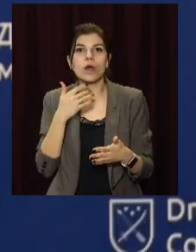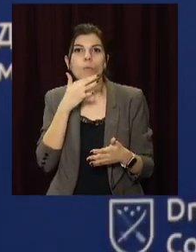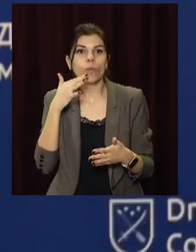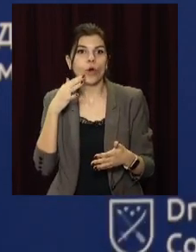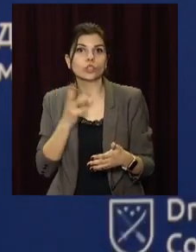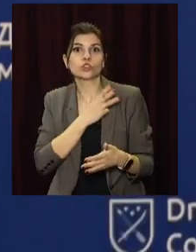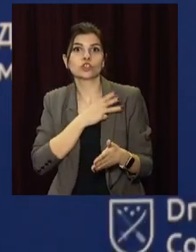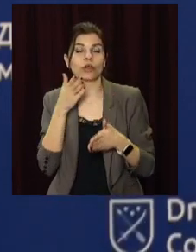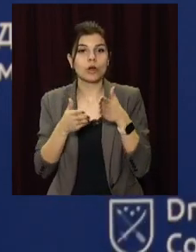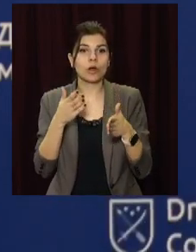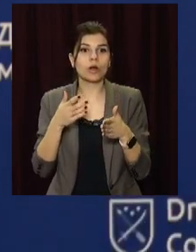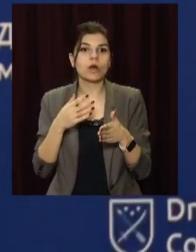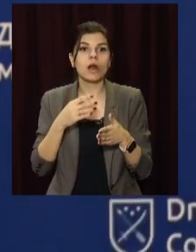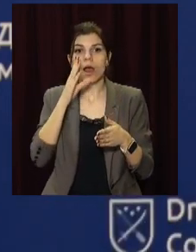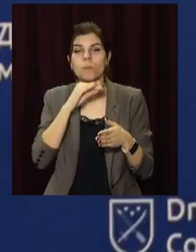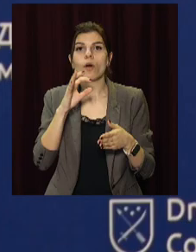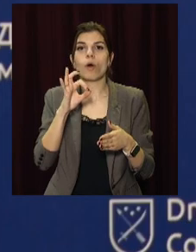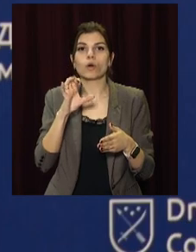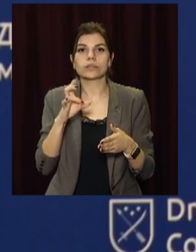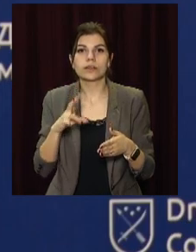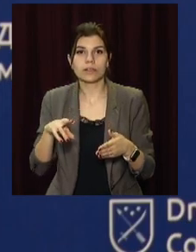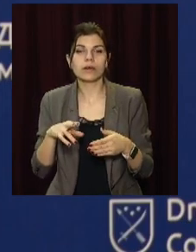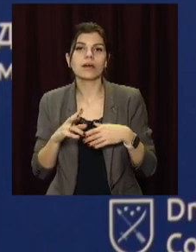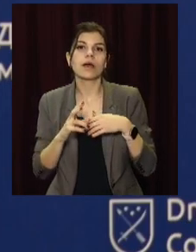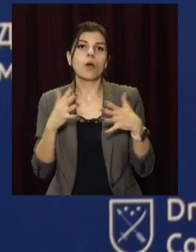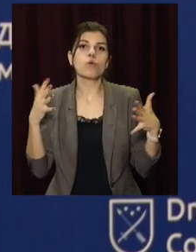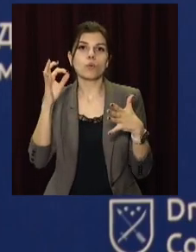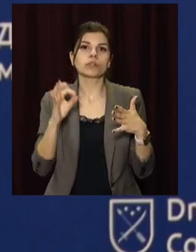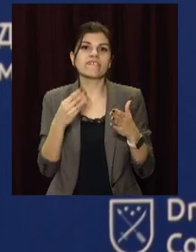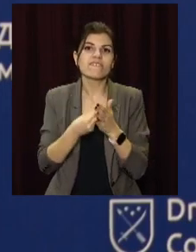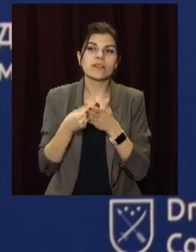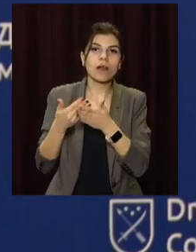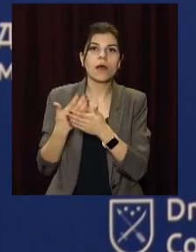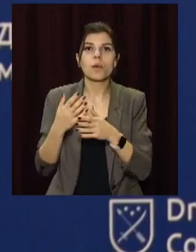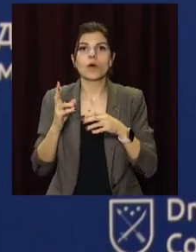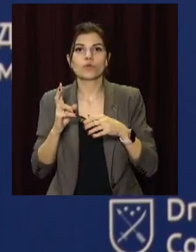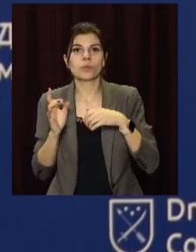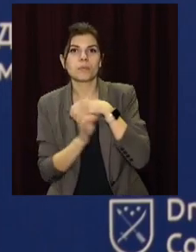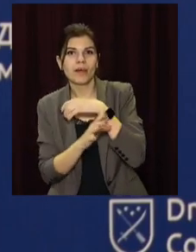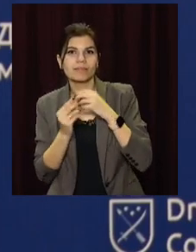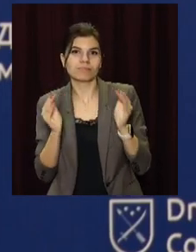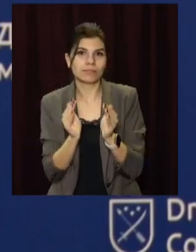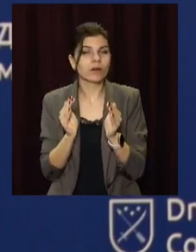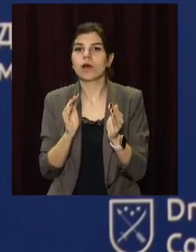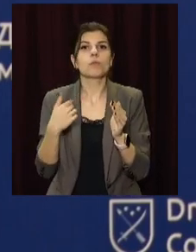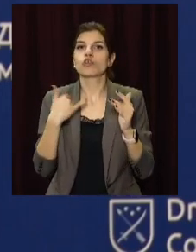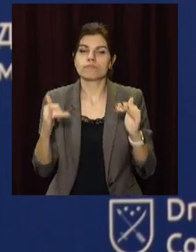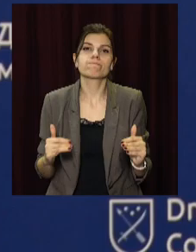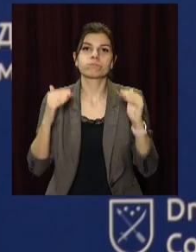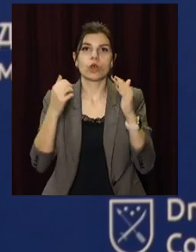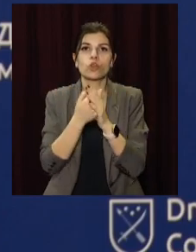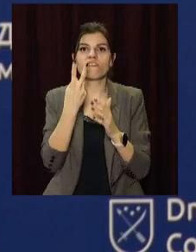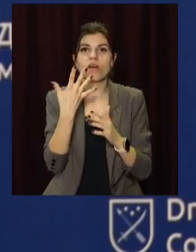могли обійти більш бедне СНД, предоставив більший процент зафінансування. Тепер ми цю планку уравняли до